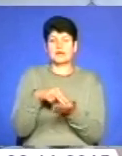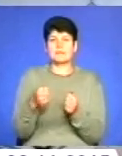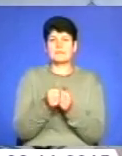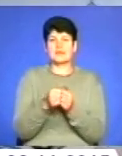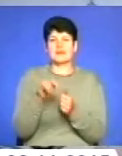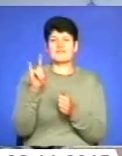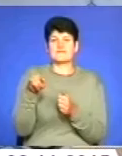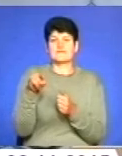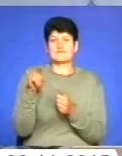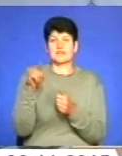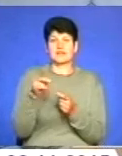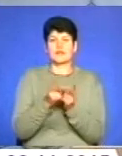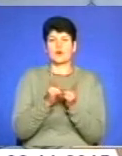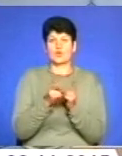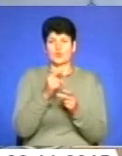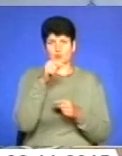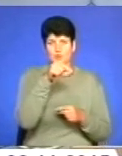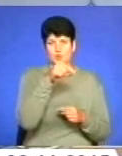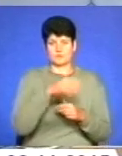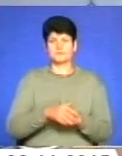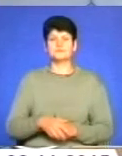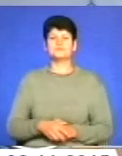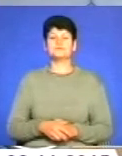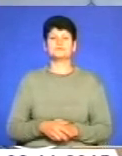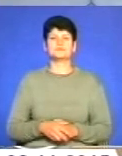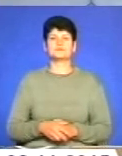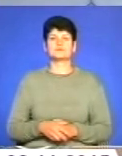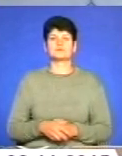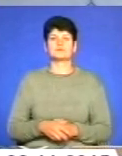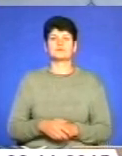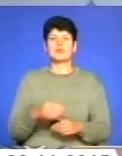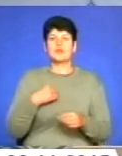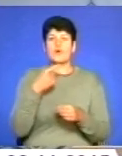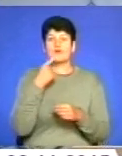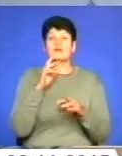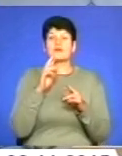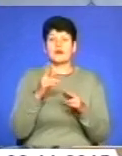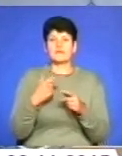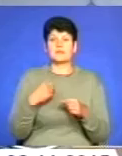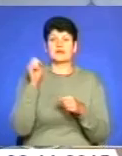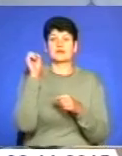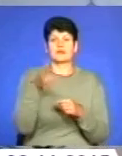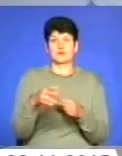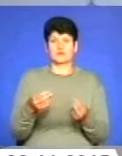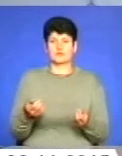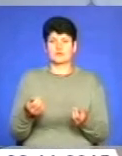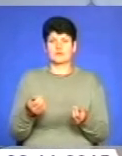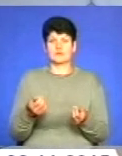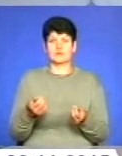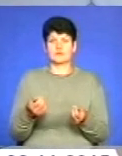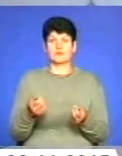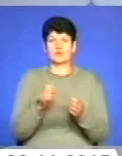на дворі, куло кухні, отут воно. Я кажу, як до вам кидала, то тут і